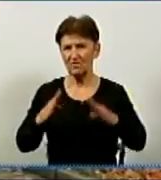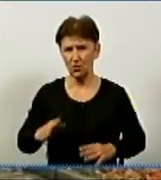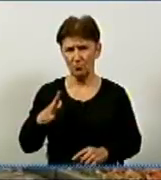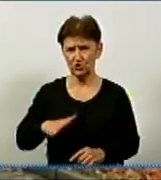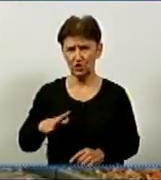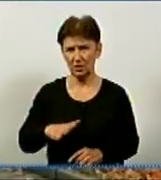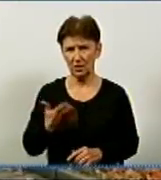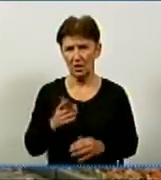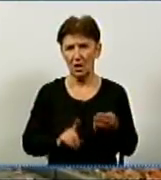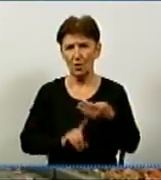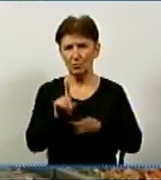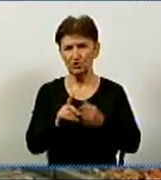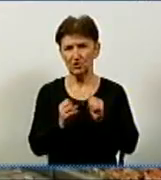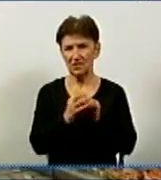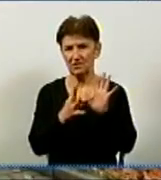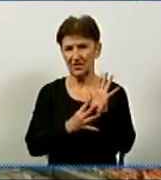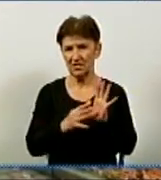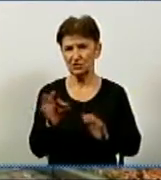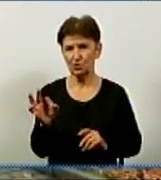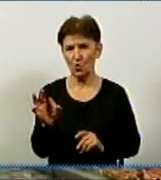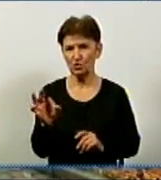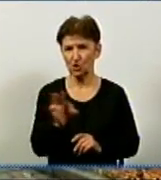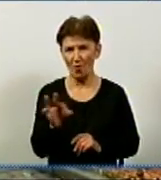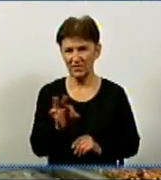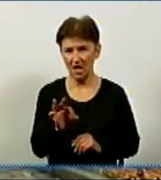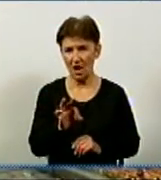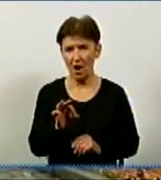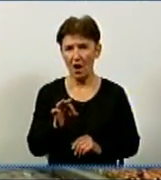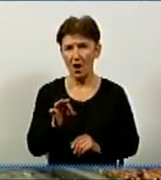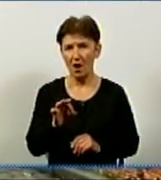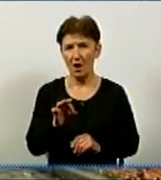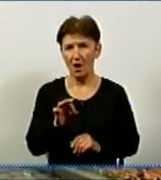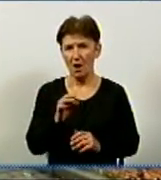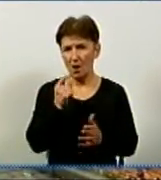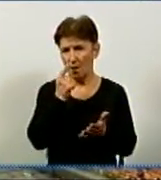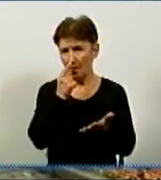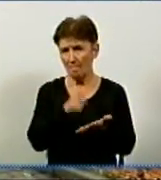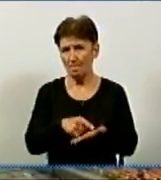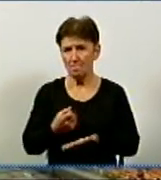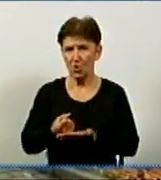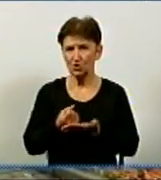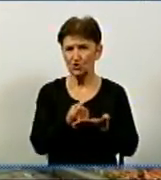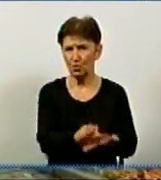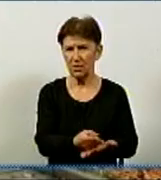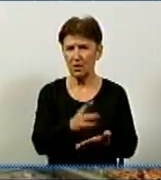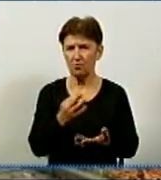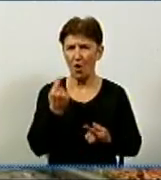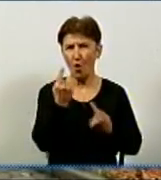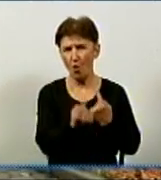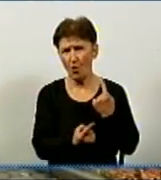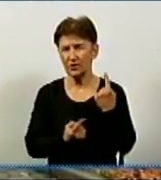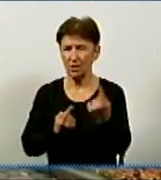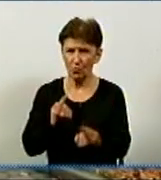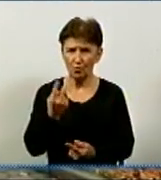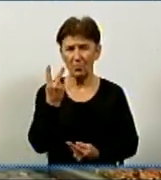Починаючи з 19 жовтня до нашого закладу поступило по одному, по два